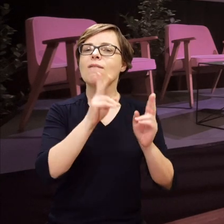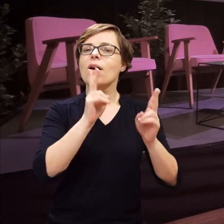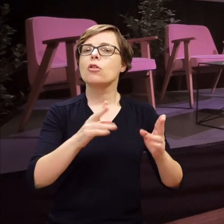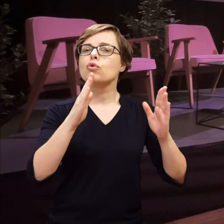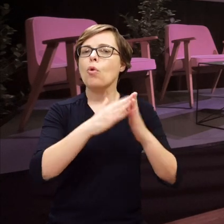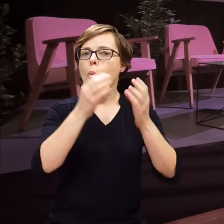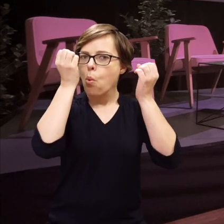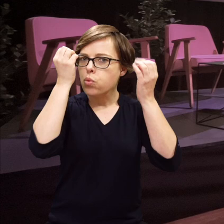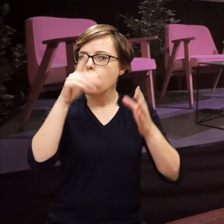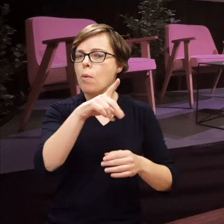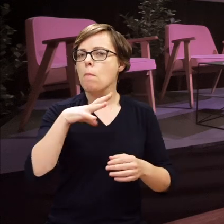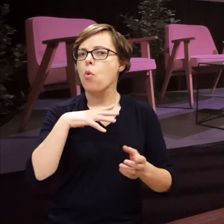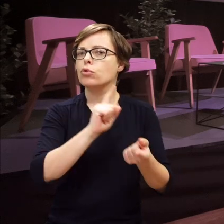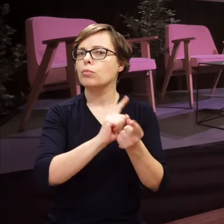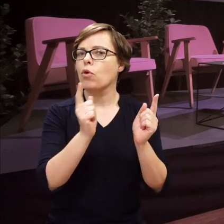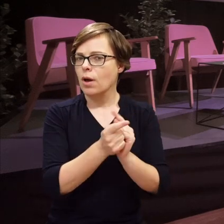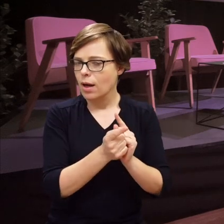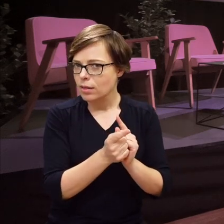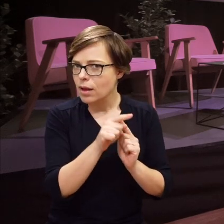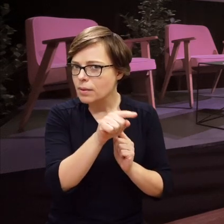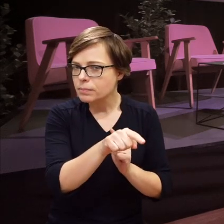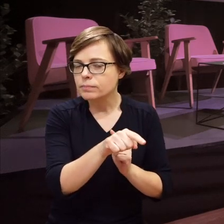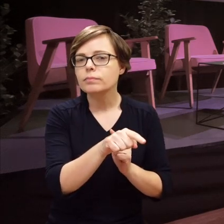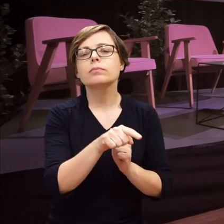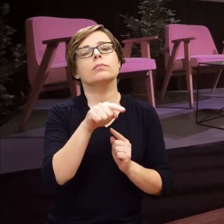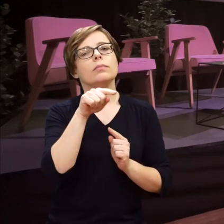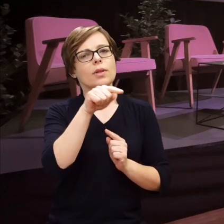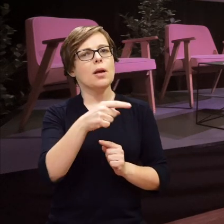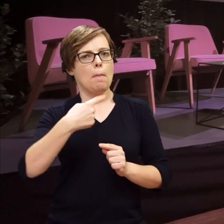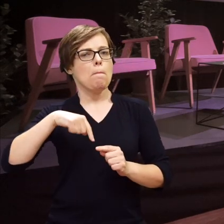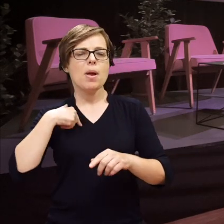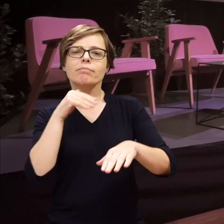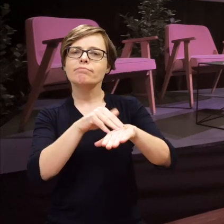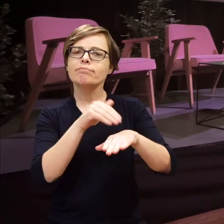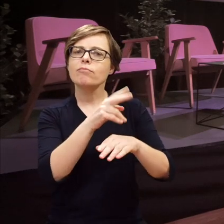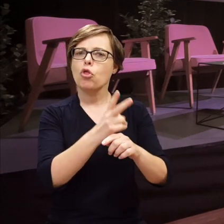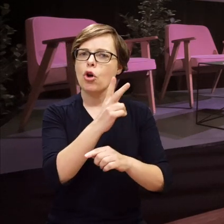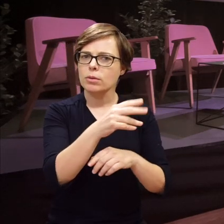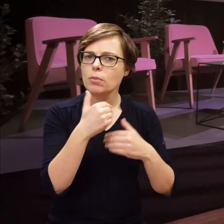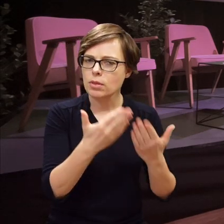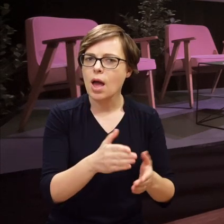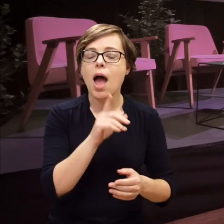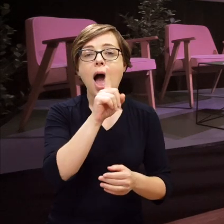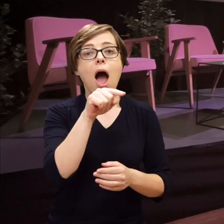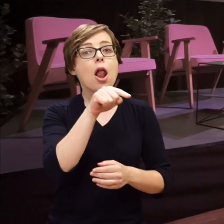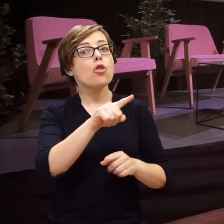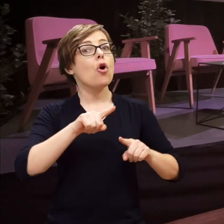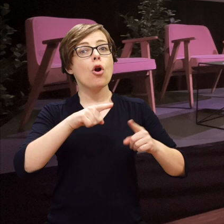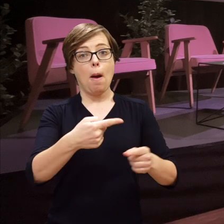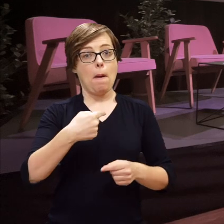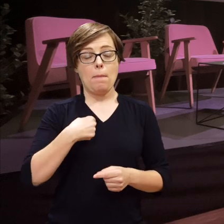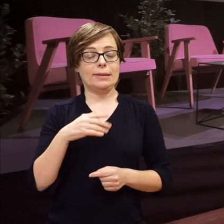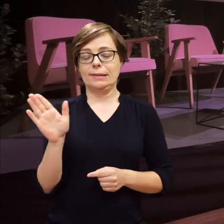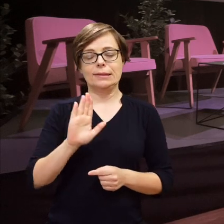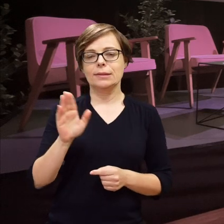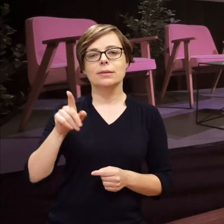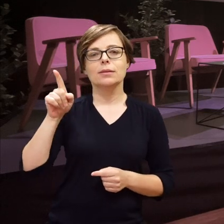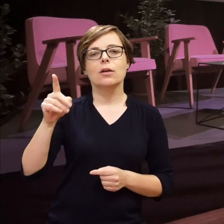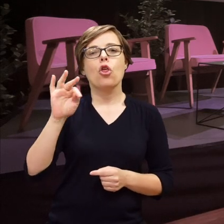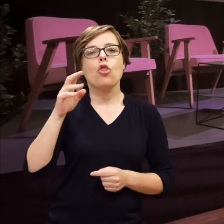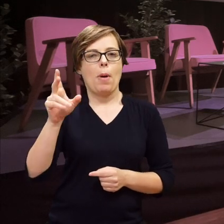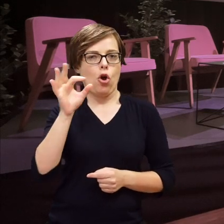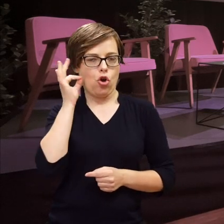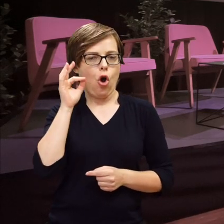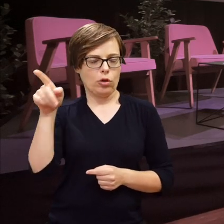Kultury pojawiło się spotkanie i tam się zgłosiliśmy z dostępnością, ale nie my. To była sprawka Tomka Kota, który tam